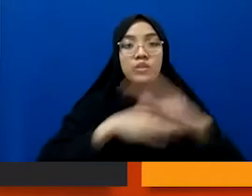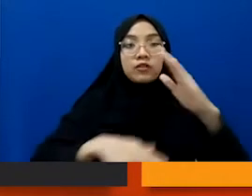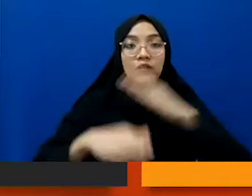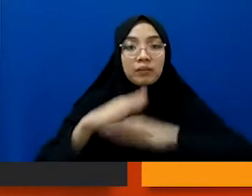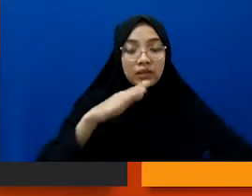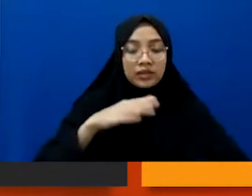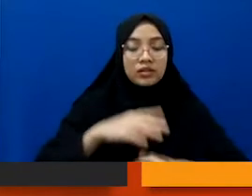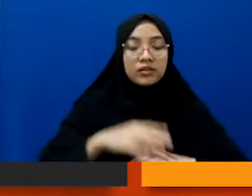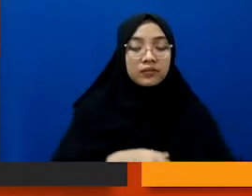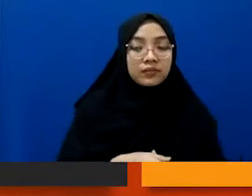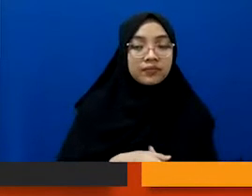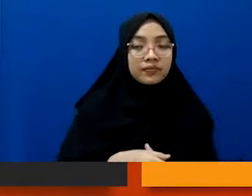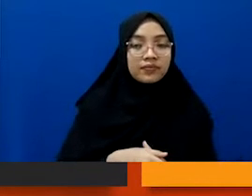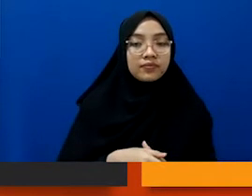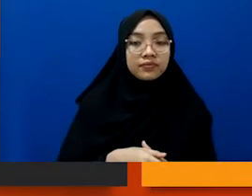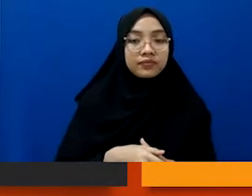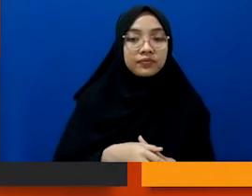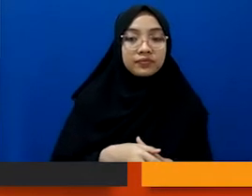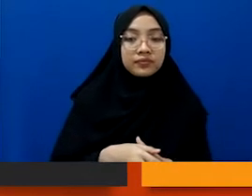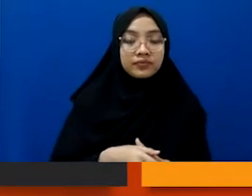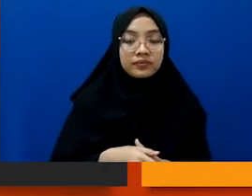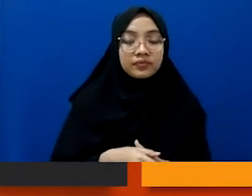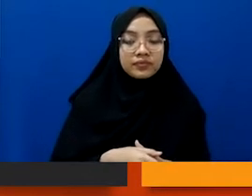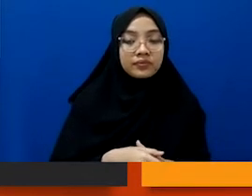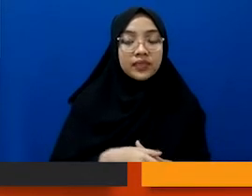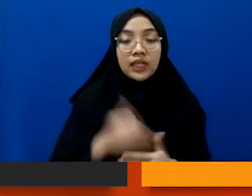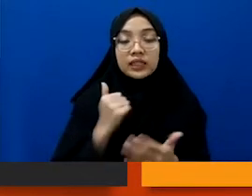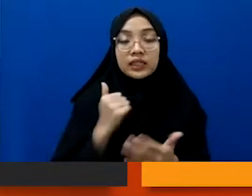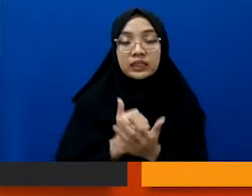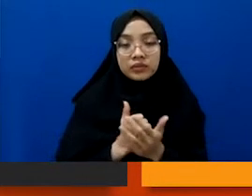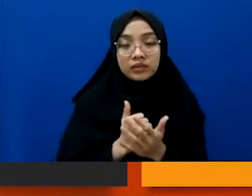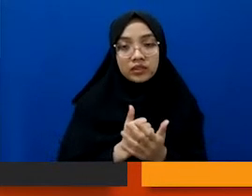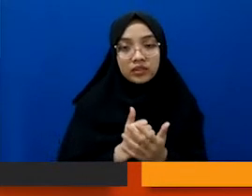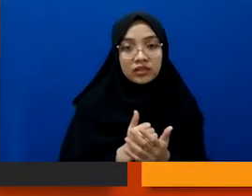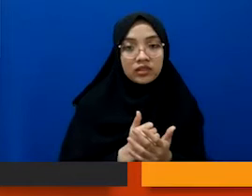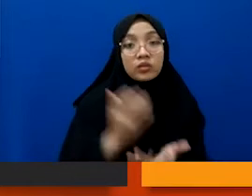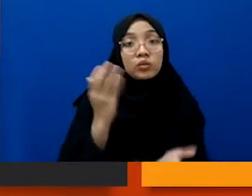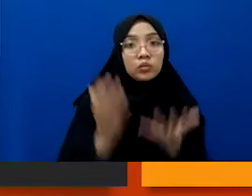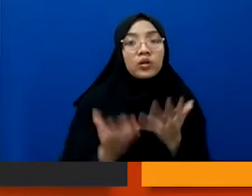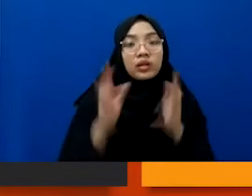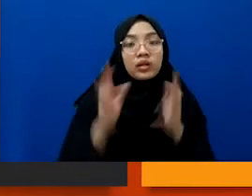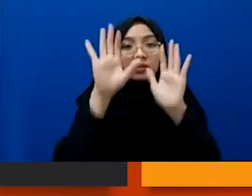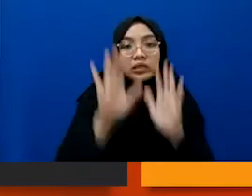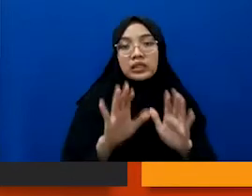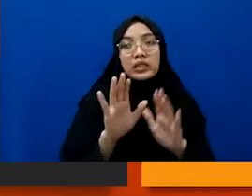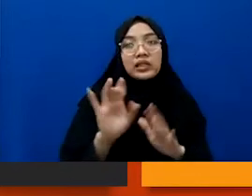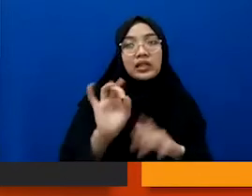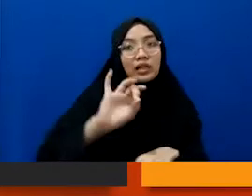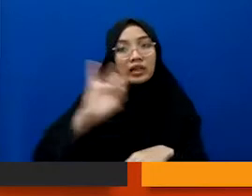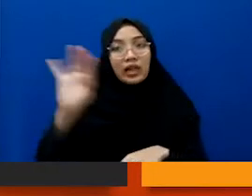kan, gitu kan, itu mungkin media yang satu sudah pernah